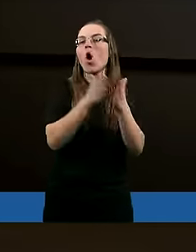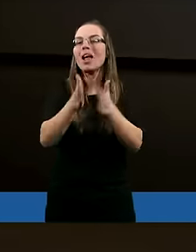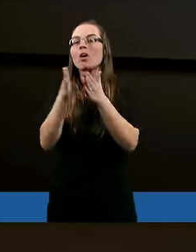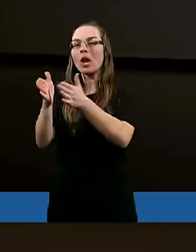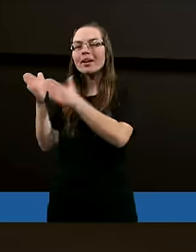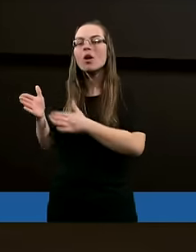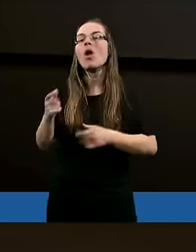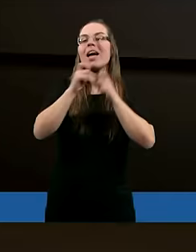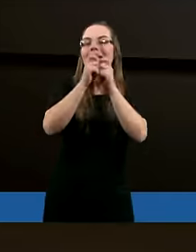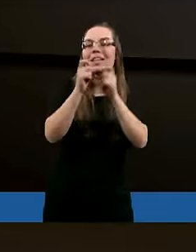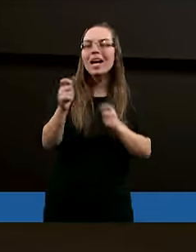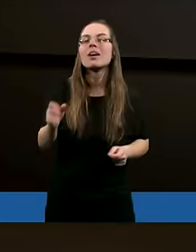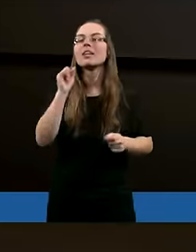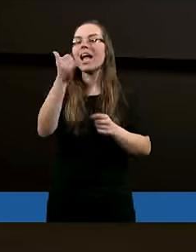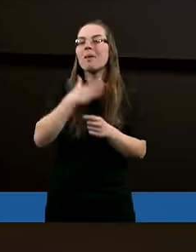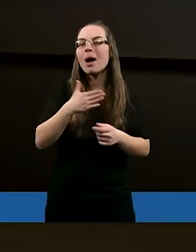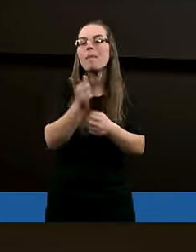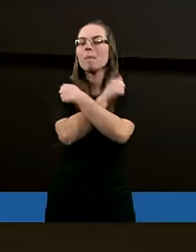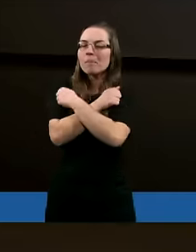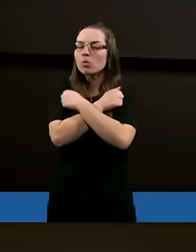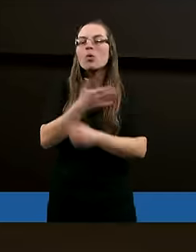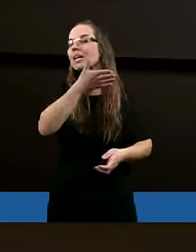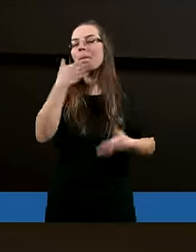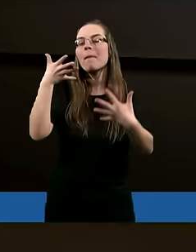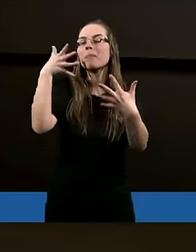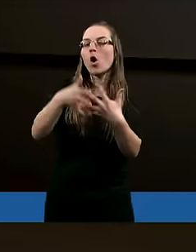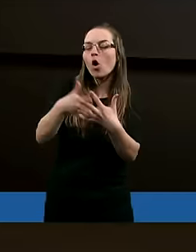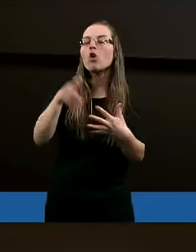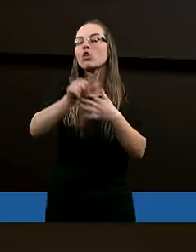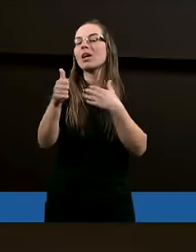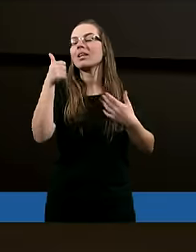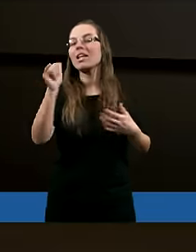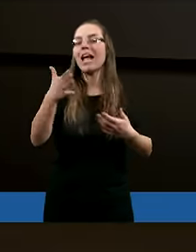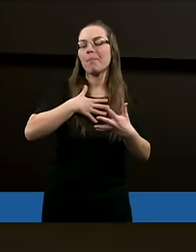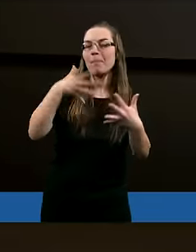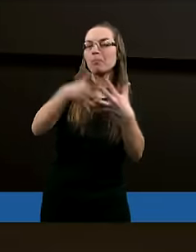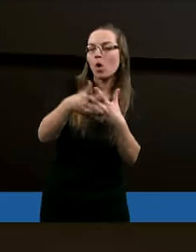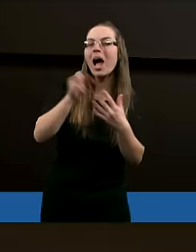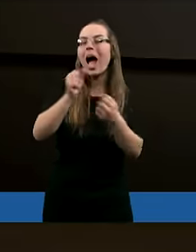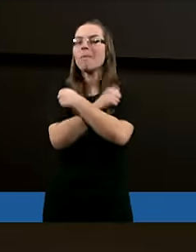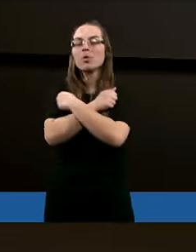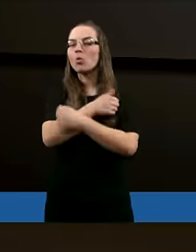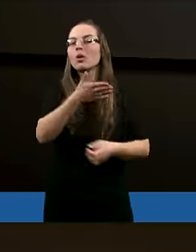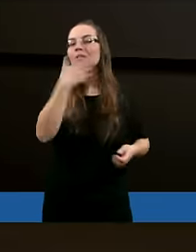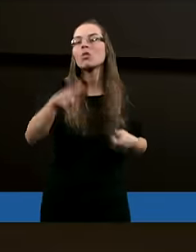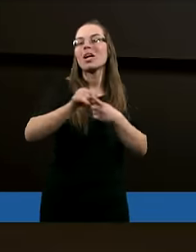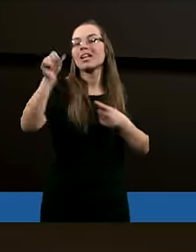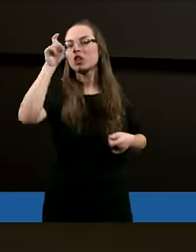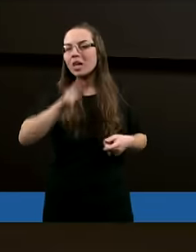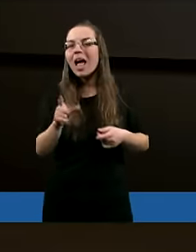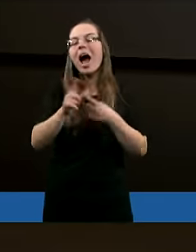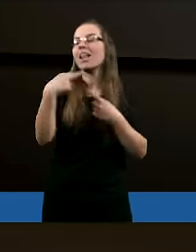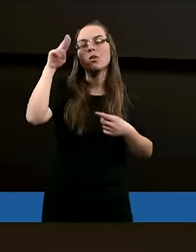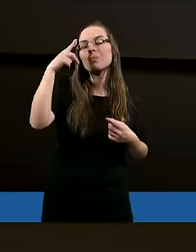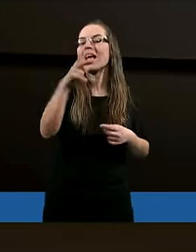dar, potem kolejny. Jak mam miłość, a nie mam prorokowania, to jest super. Jak mam prorokowanie, a nie mam miłości, to jest źle, ale nie